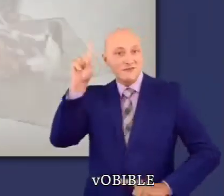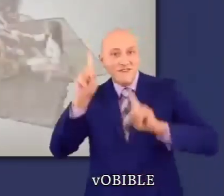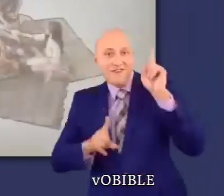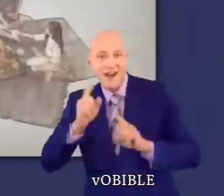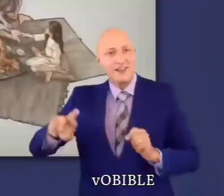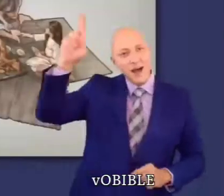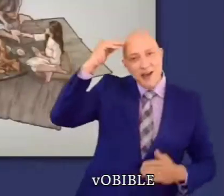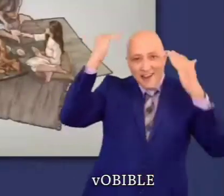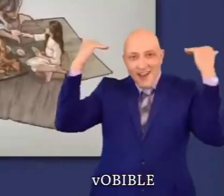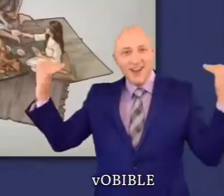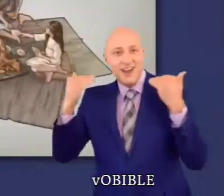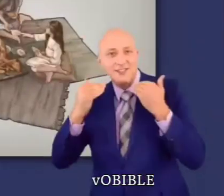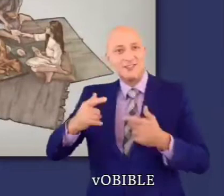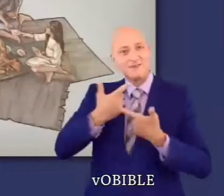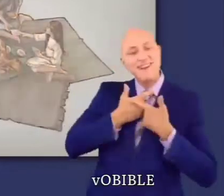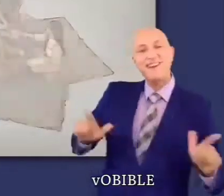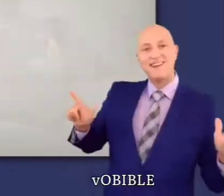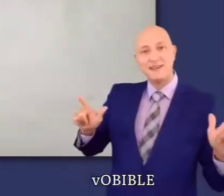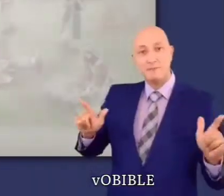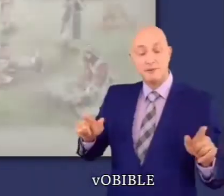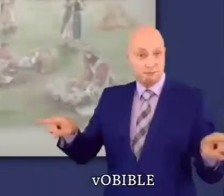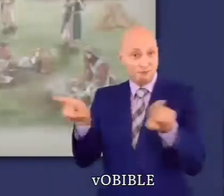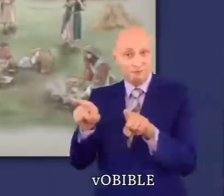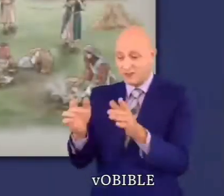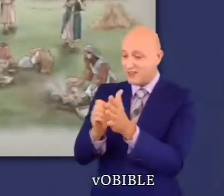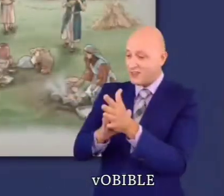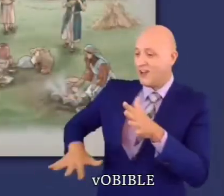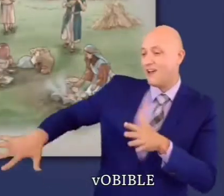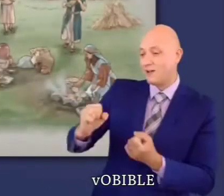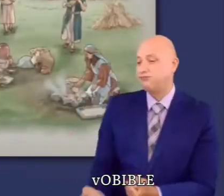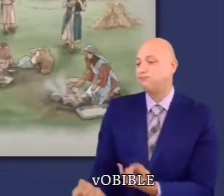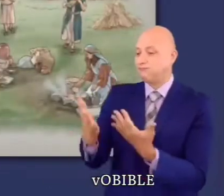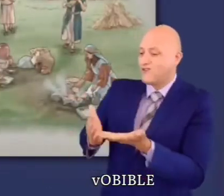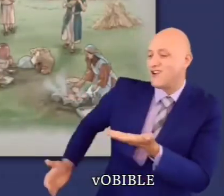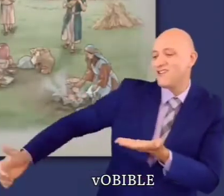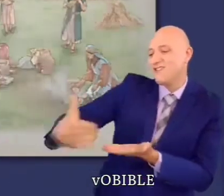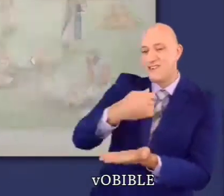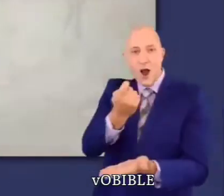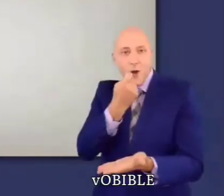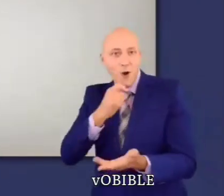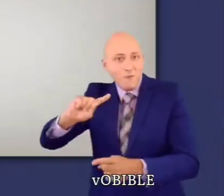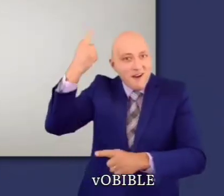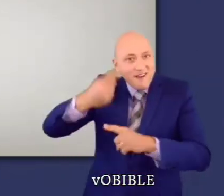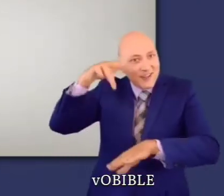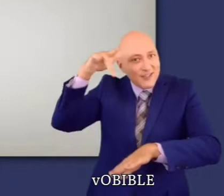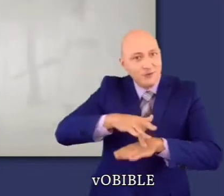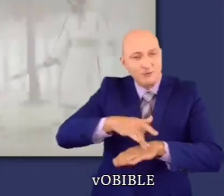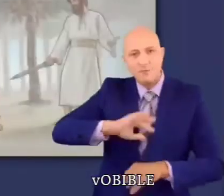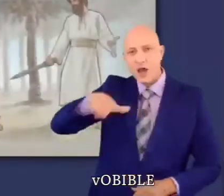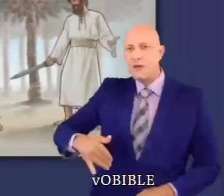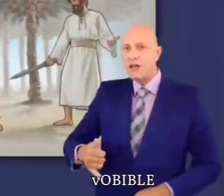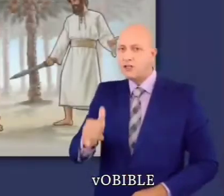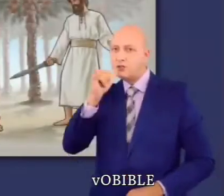Ensuite, les Israélites célèbrent la Pâque et le lendemain, ils se mettent à manger les produits du pays. Puis